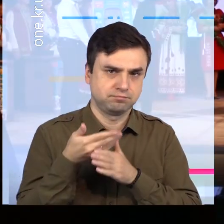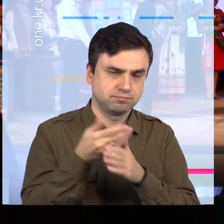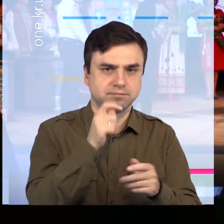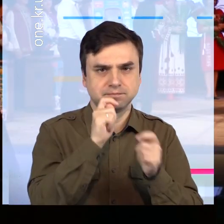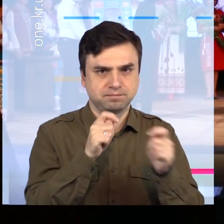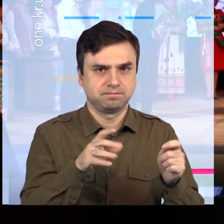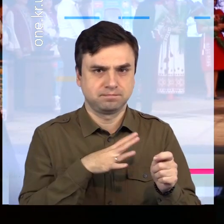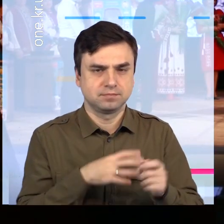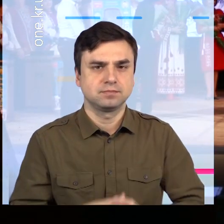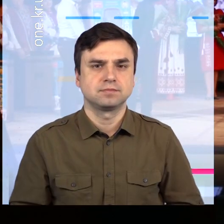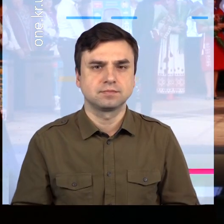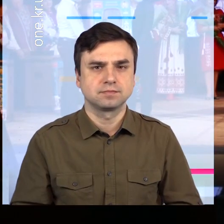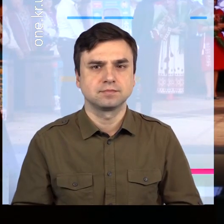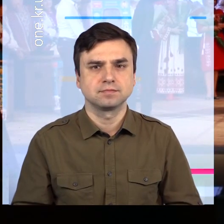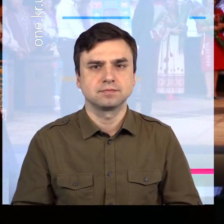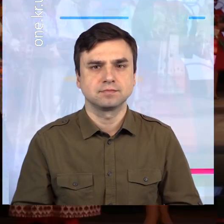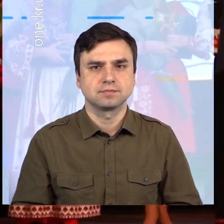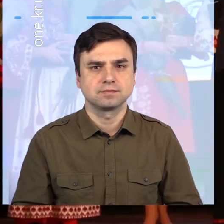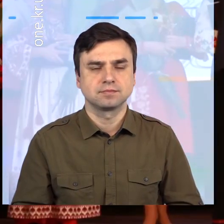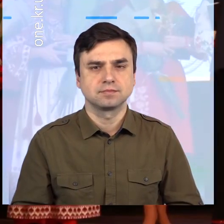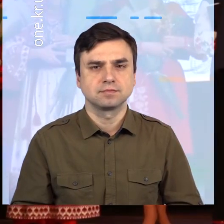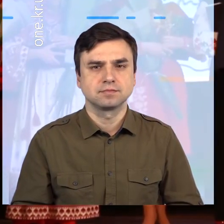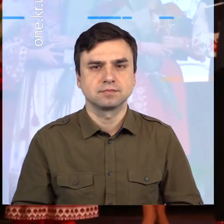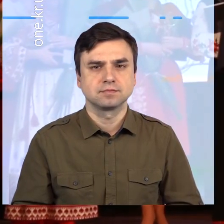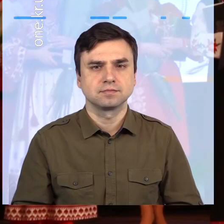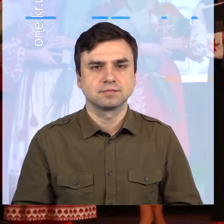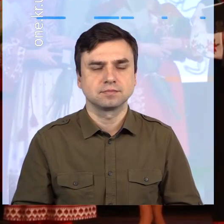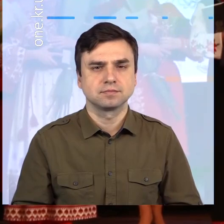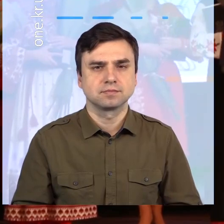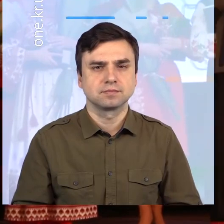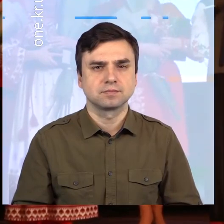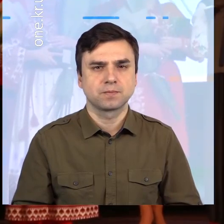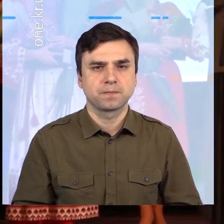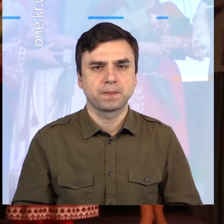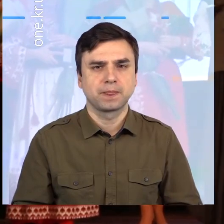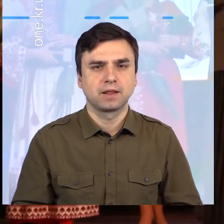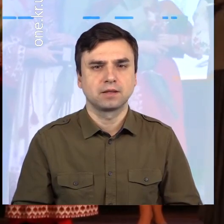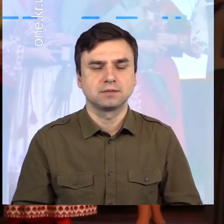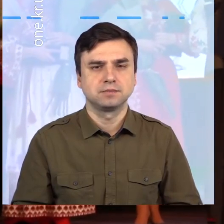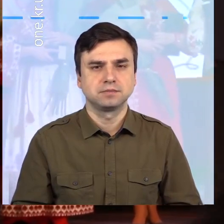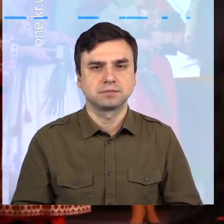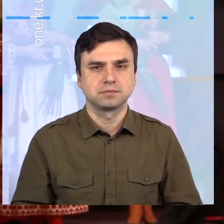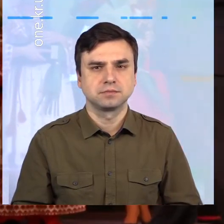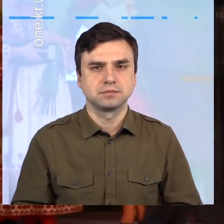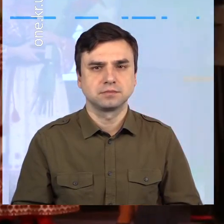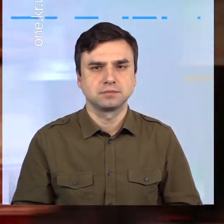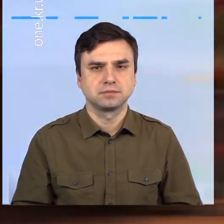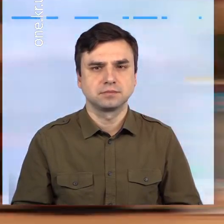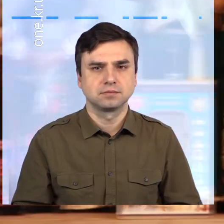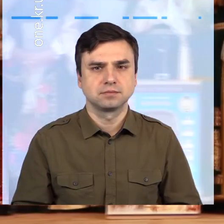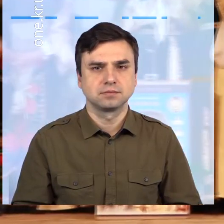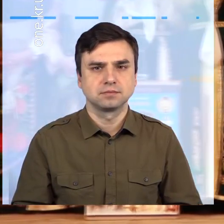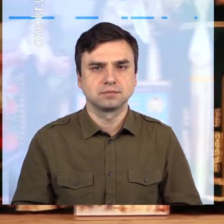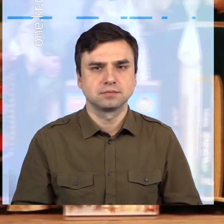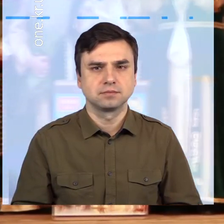пісня 2021», окрім задоволення від виступів, отримали й чимало корисних подарунків від організатора заходу – компанії Метинвест,